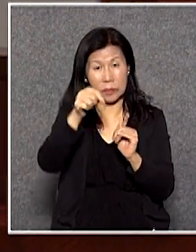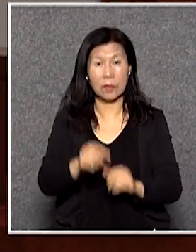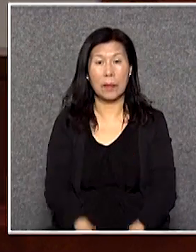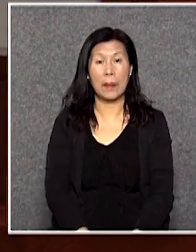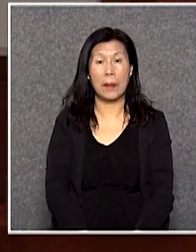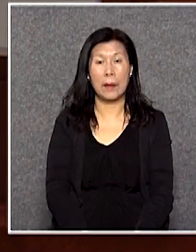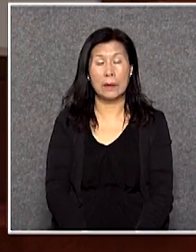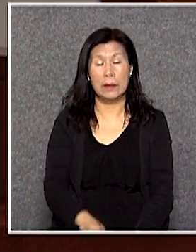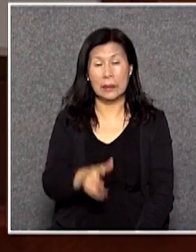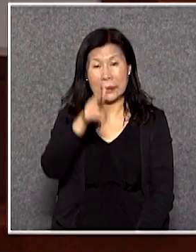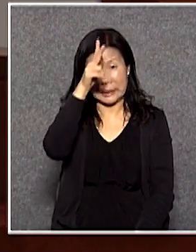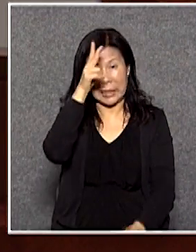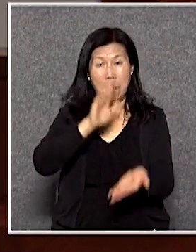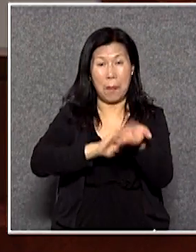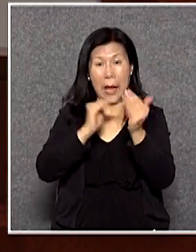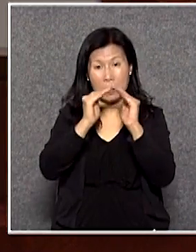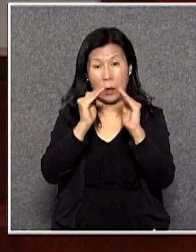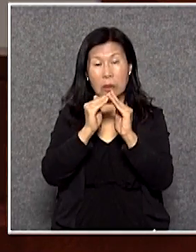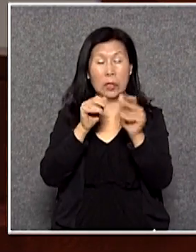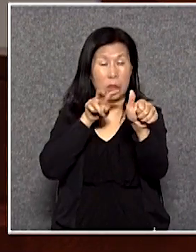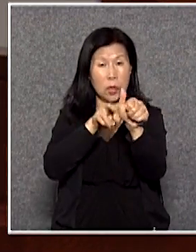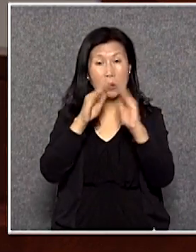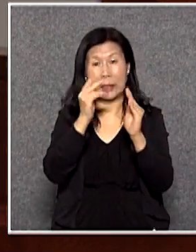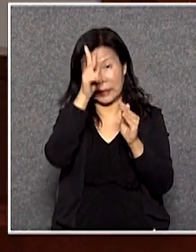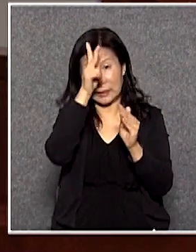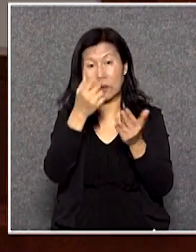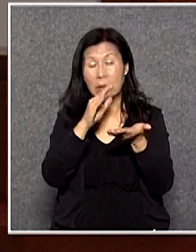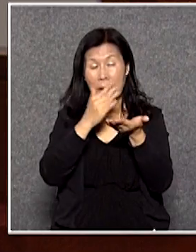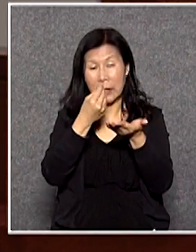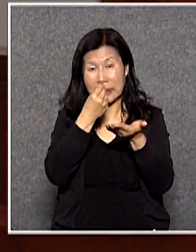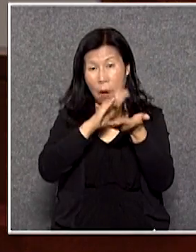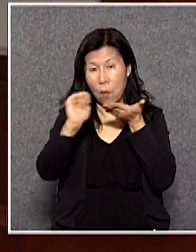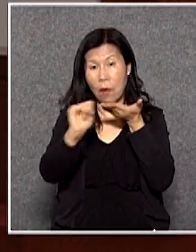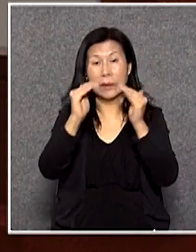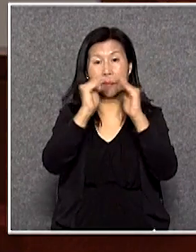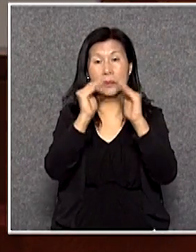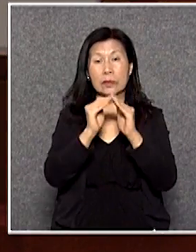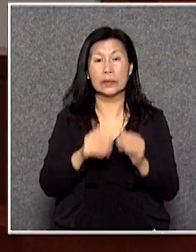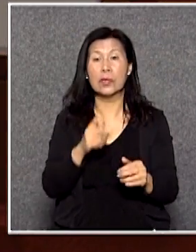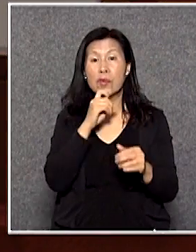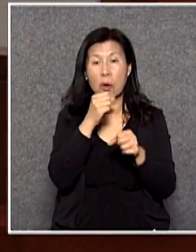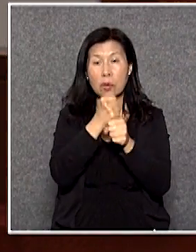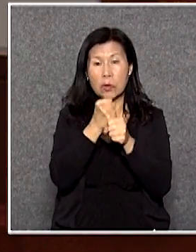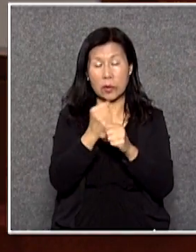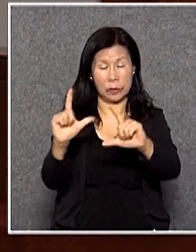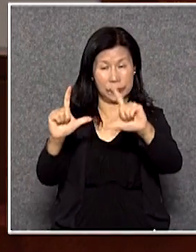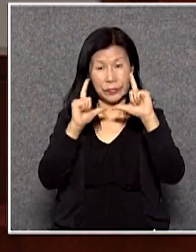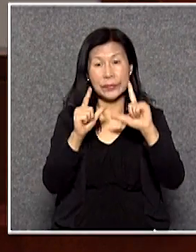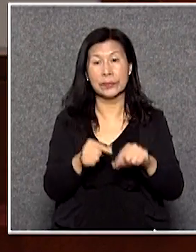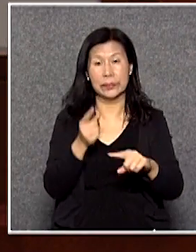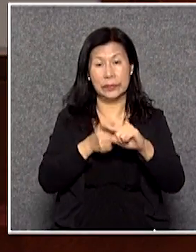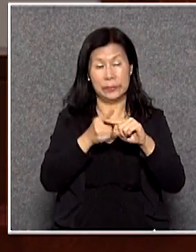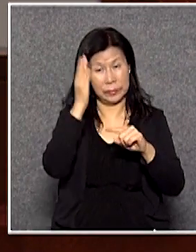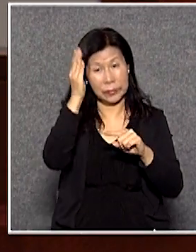管局衛生署還有食衛局他們都做出一些很正面的回應希望